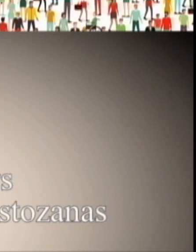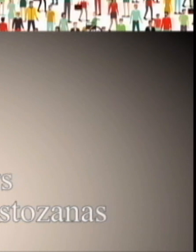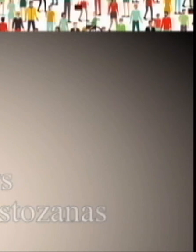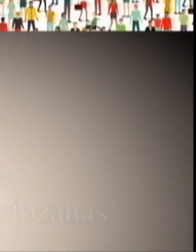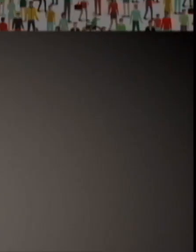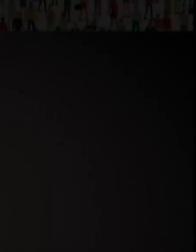Očivam te dne